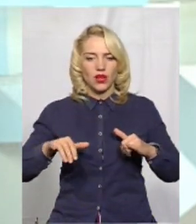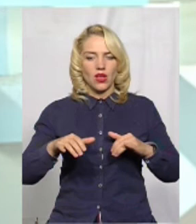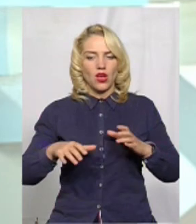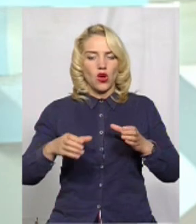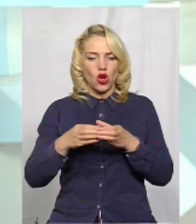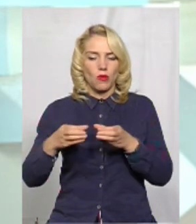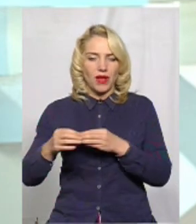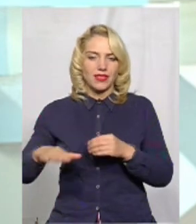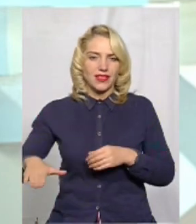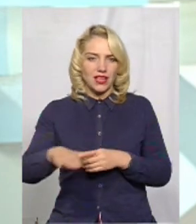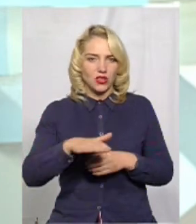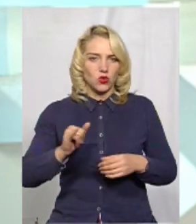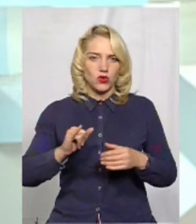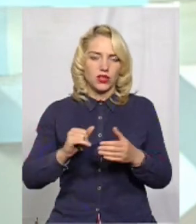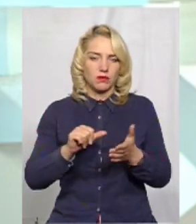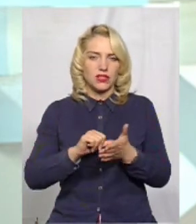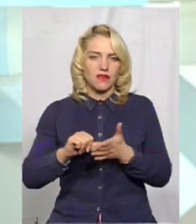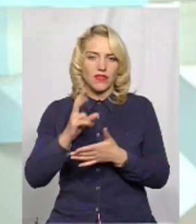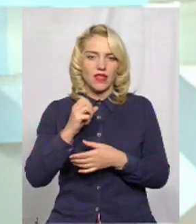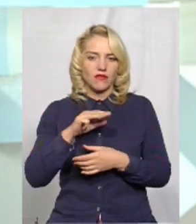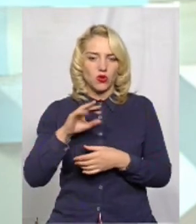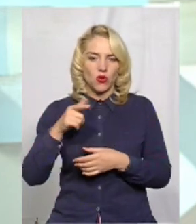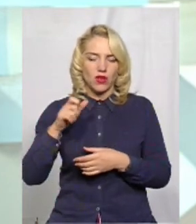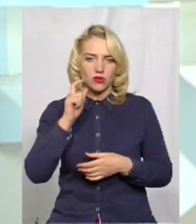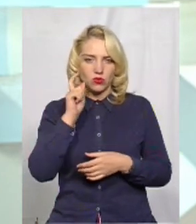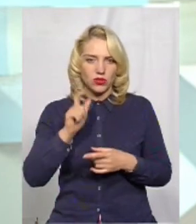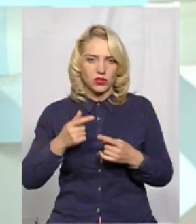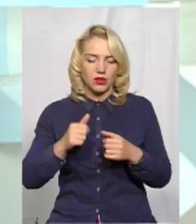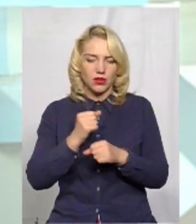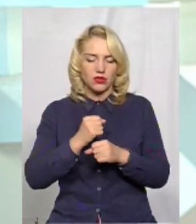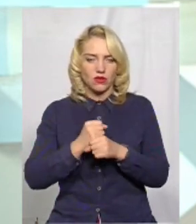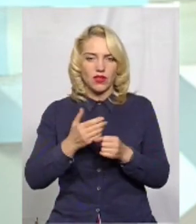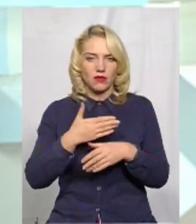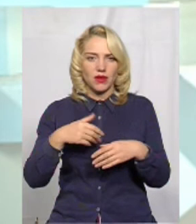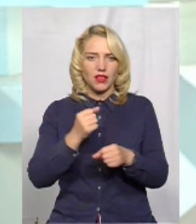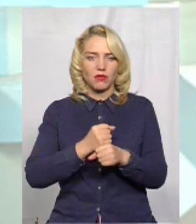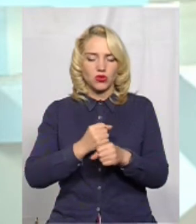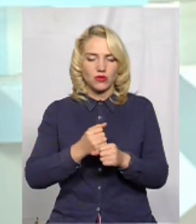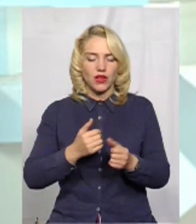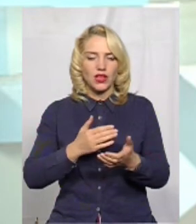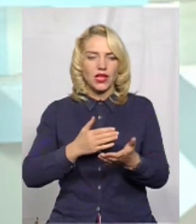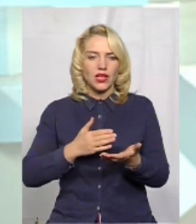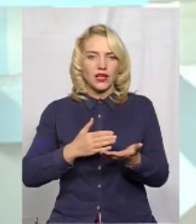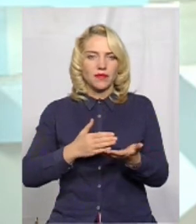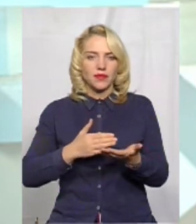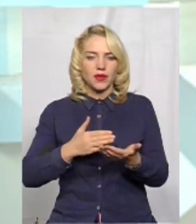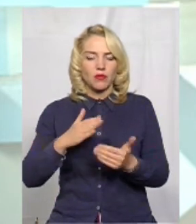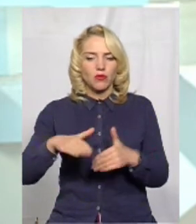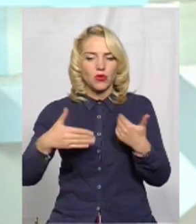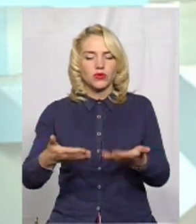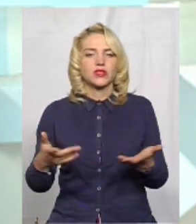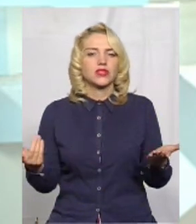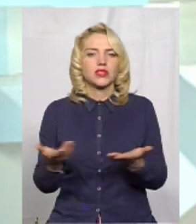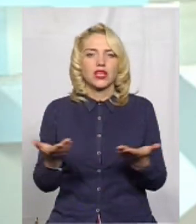територій, і з представниками НАК «Нафтогазу», з трьома відділями працювали. Ну, напрацювали цілий ряд таких пропозицій, які